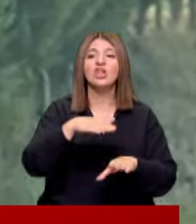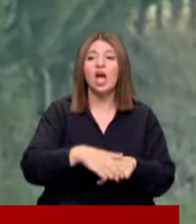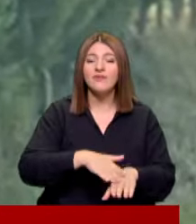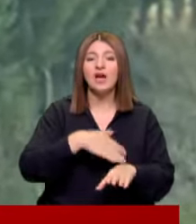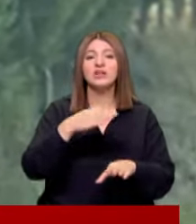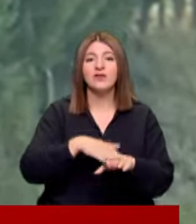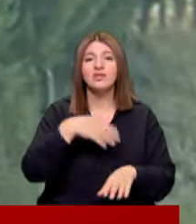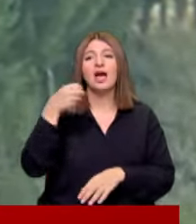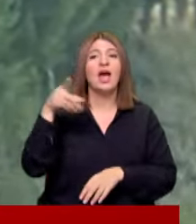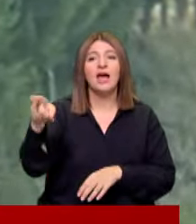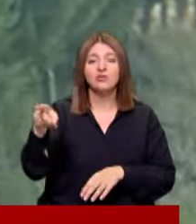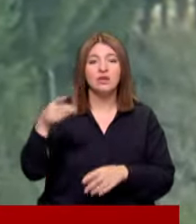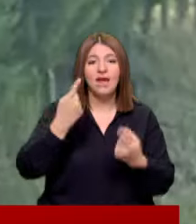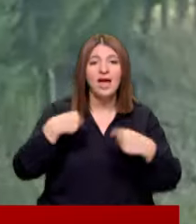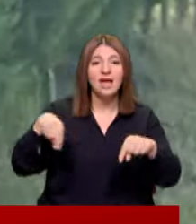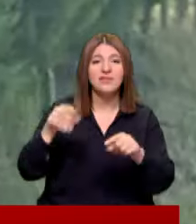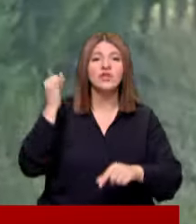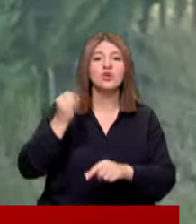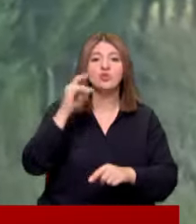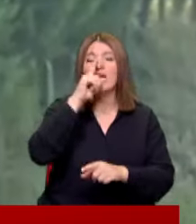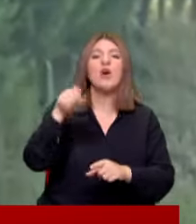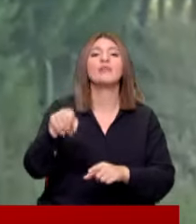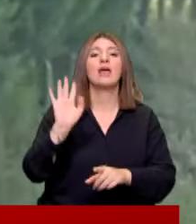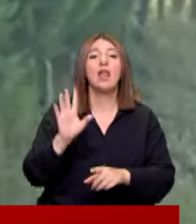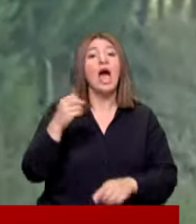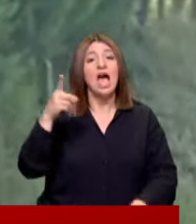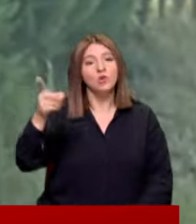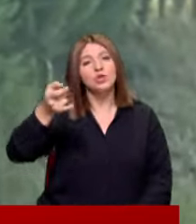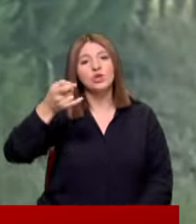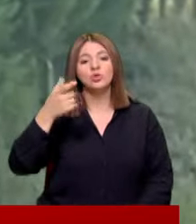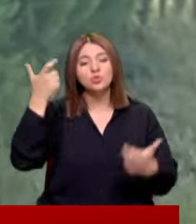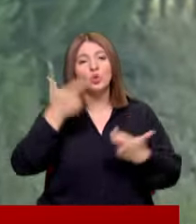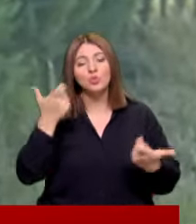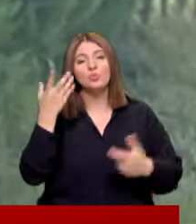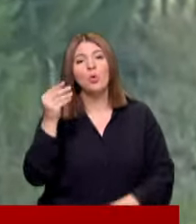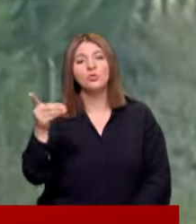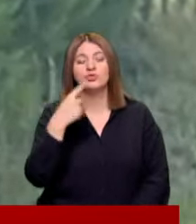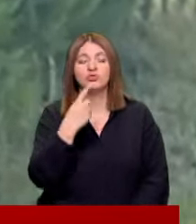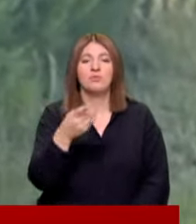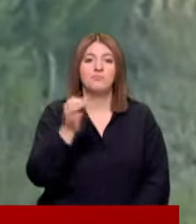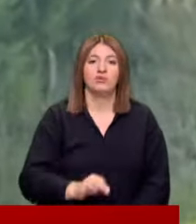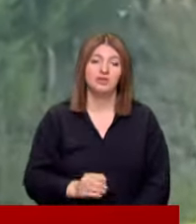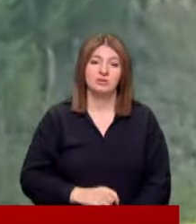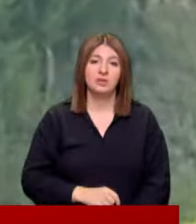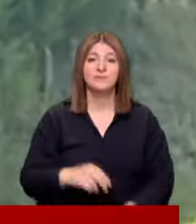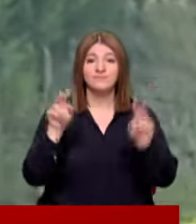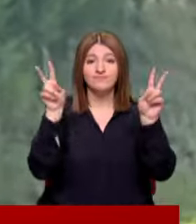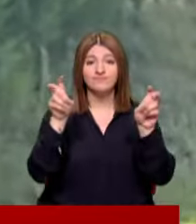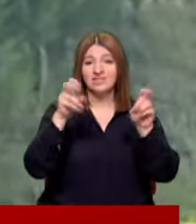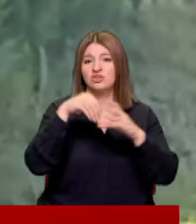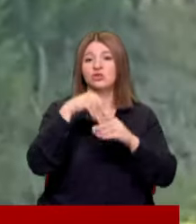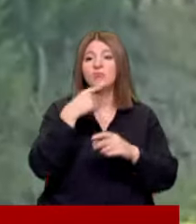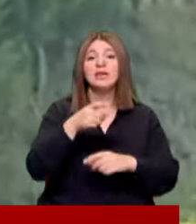Recep Tayyip Erdoğan'ın etrafının kötü olmadığını Sayın Erdoğan'ın da sorumlu olduğunu söylemeye başladılar Tırnak içinde